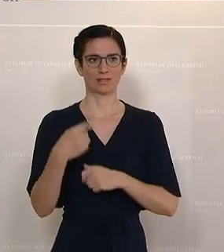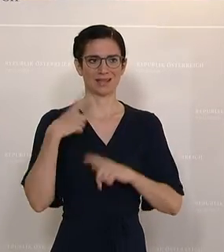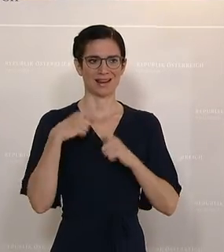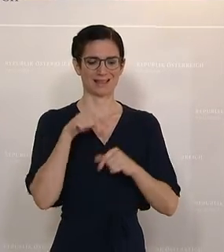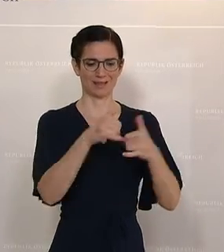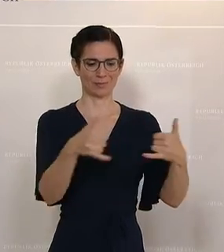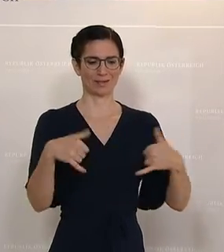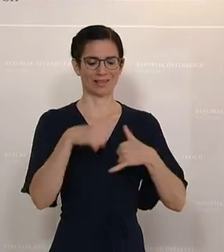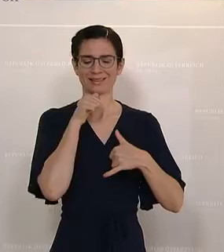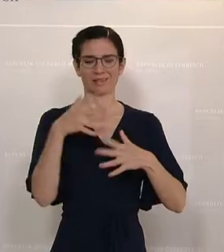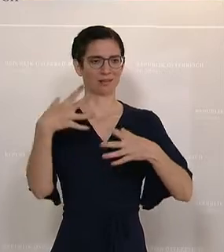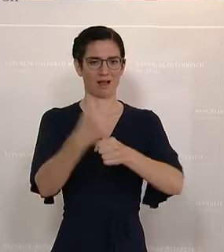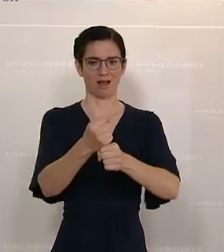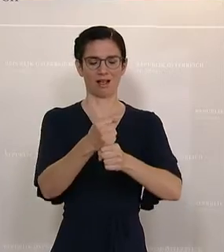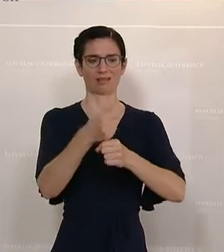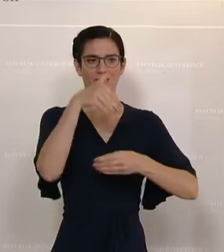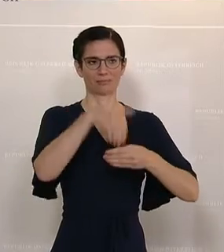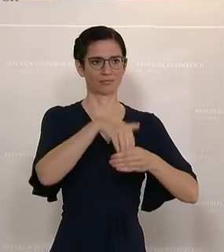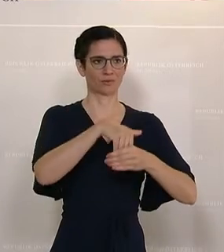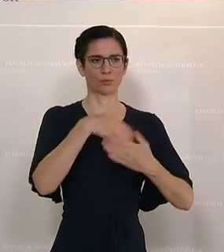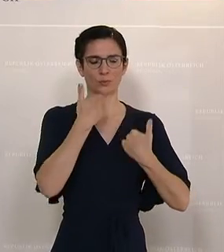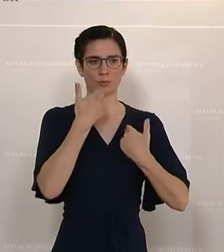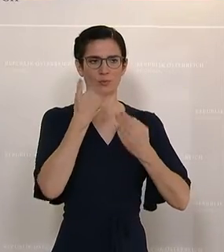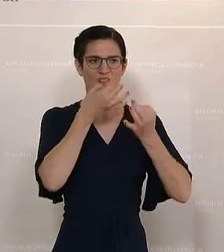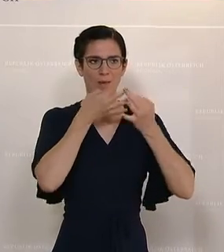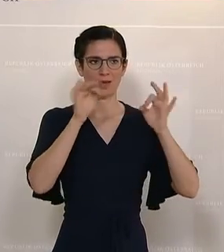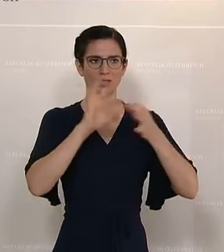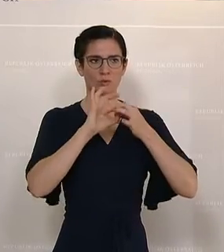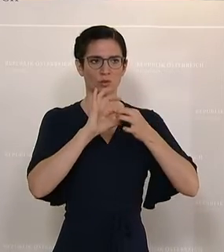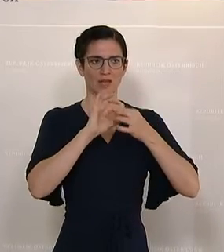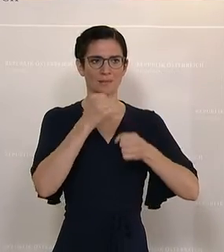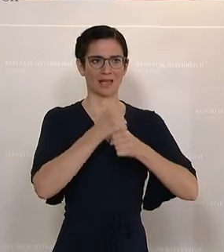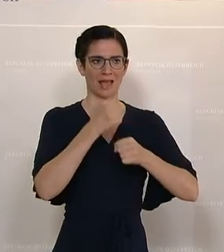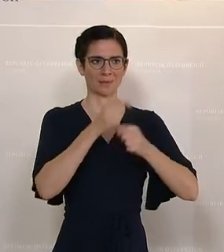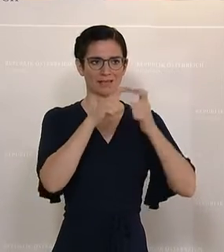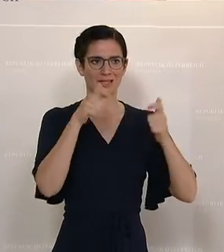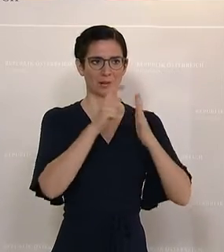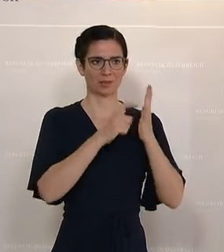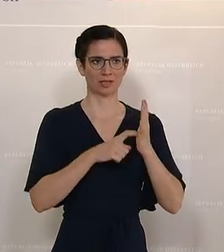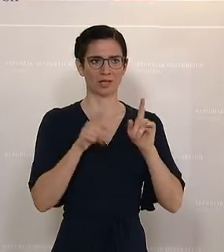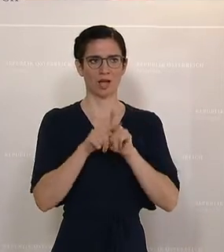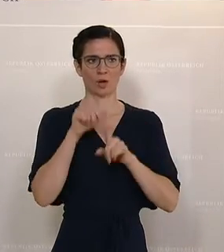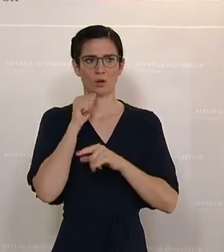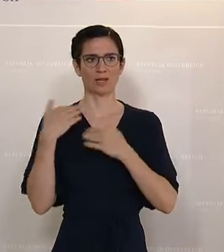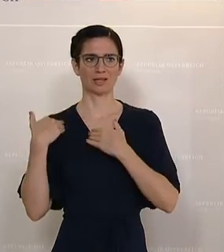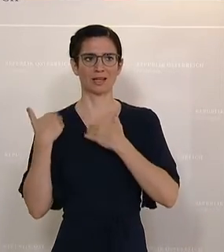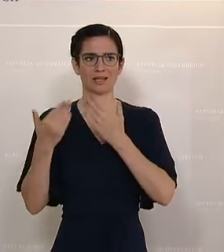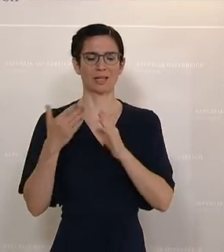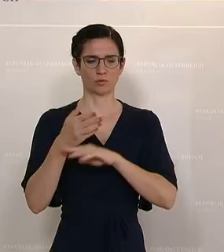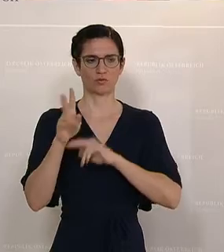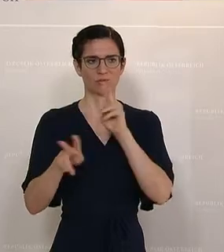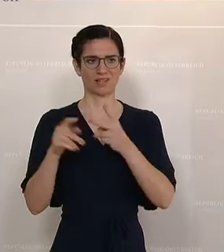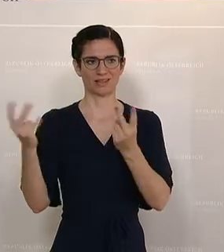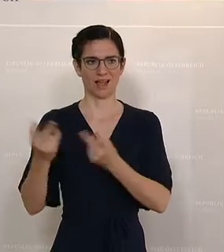dieses Paket auch nicht nachhaltig. Es beinhaltet keinerlei Verbesserungen der Arbeitsbedingungen, keine Entlastung für pflegende Angehörige